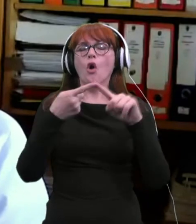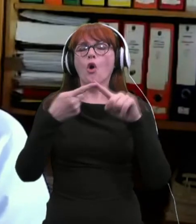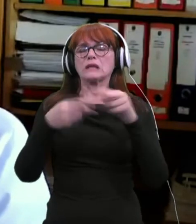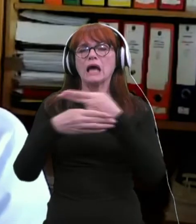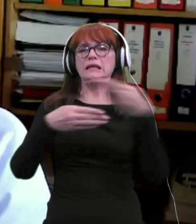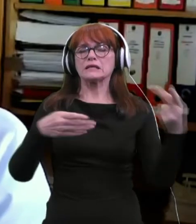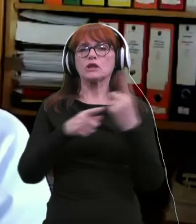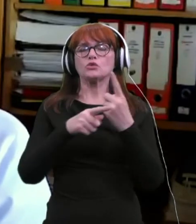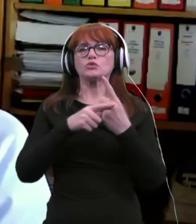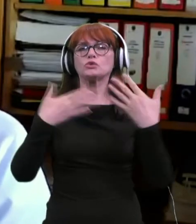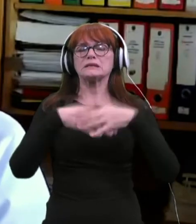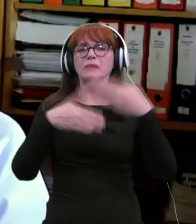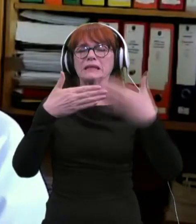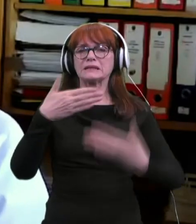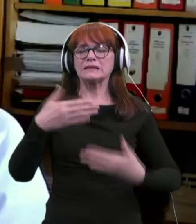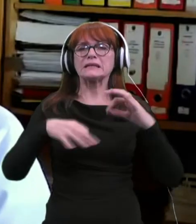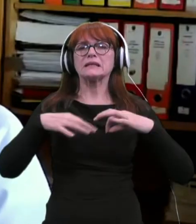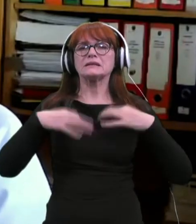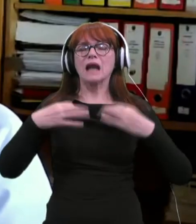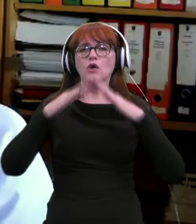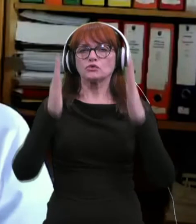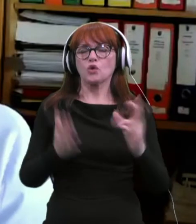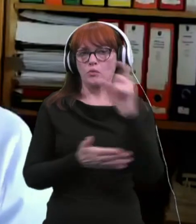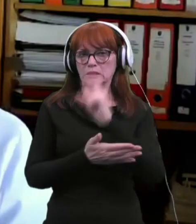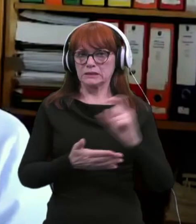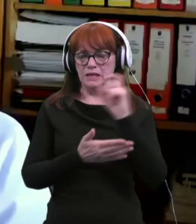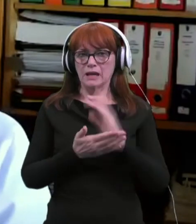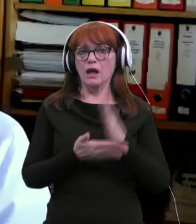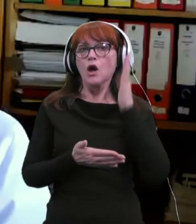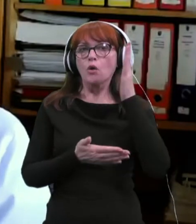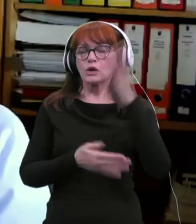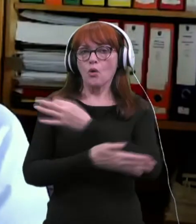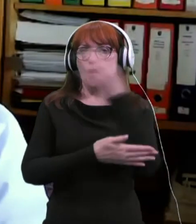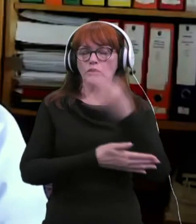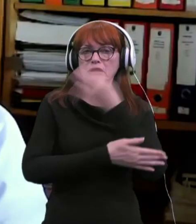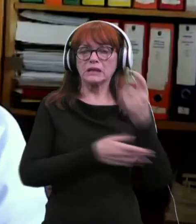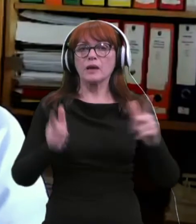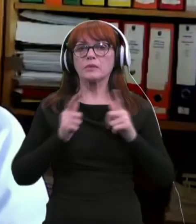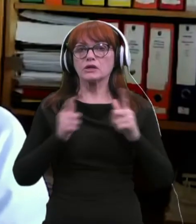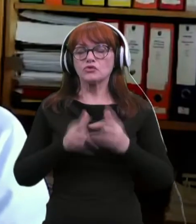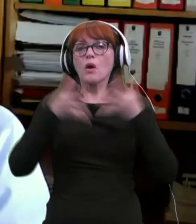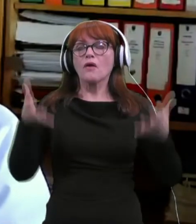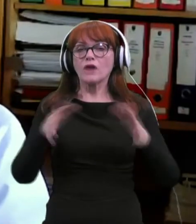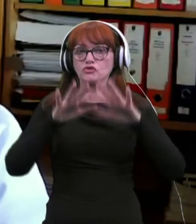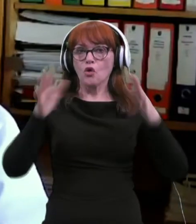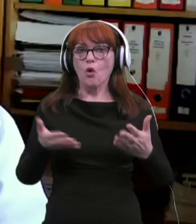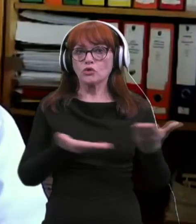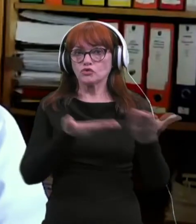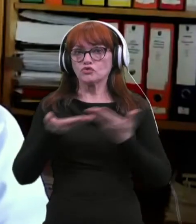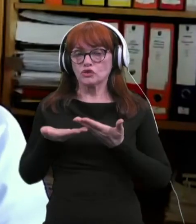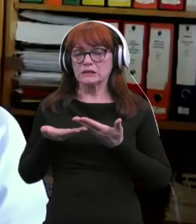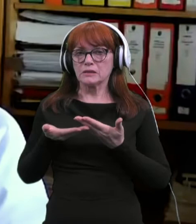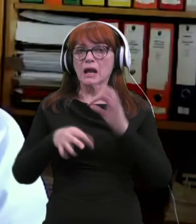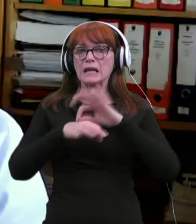strani, zdravstvenega doma celja. Ker pa v prihodnjih dnev pričakujemo večjo količino cepiva, bomo v